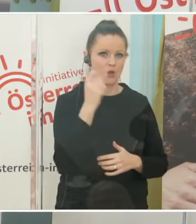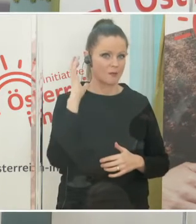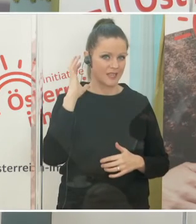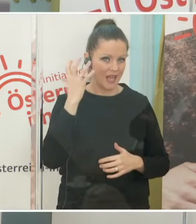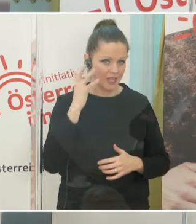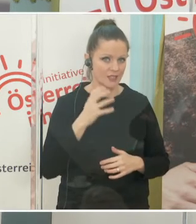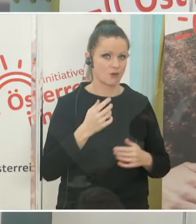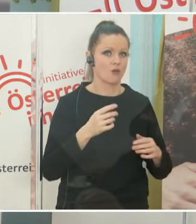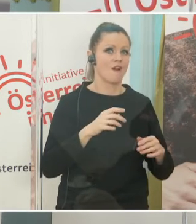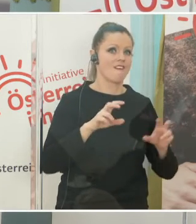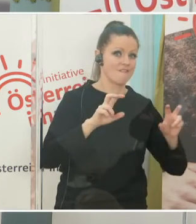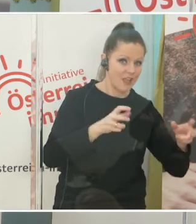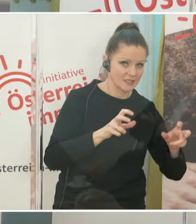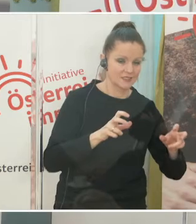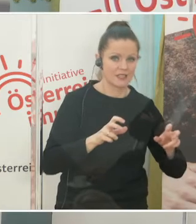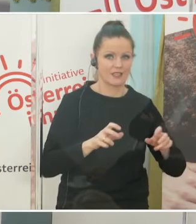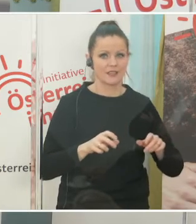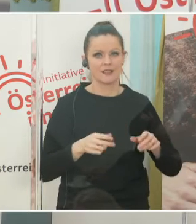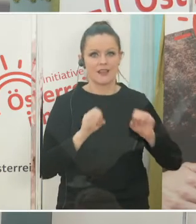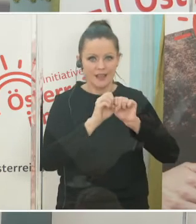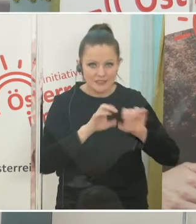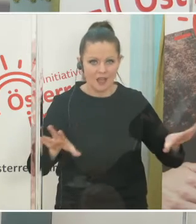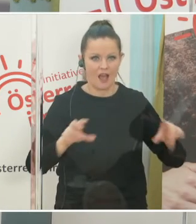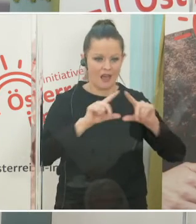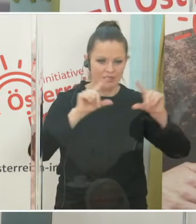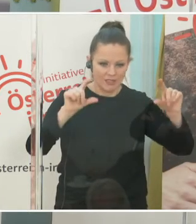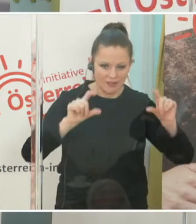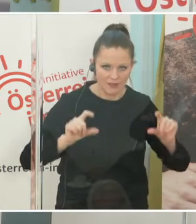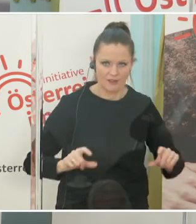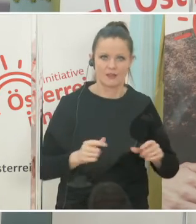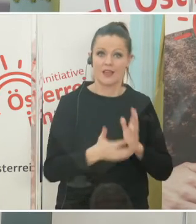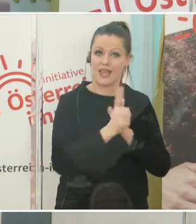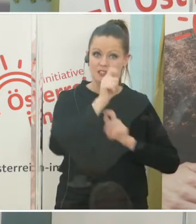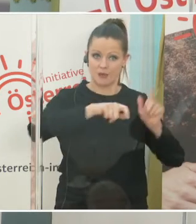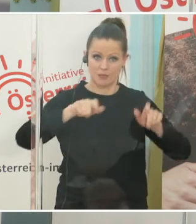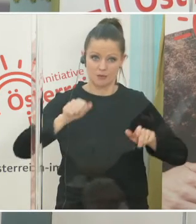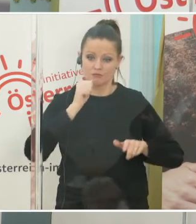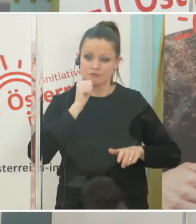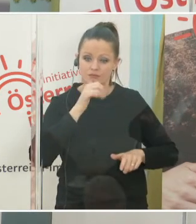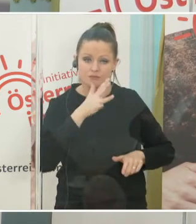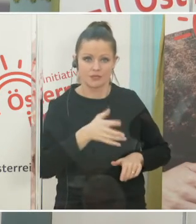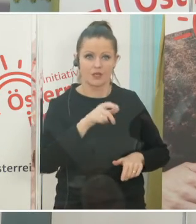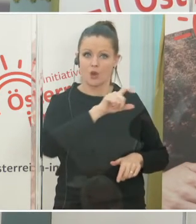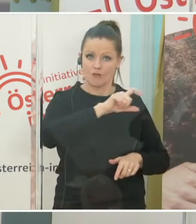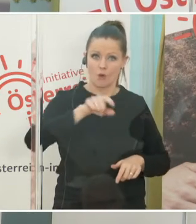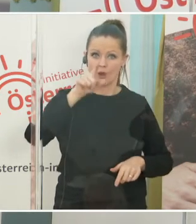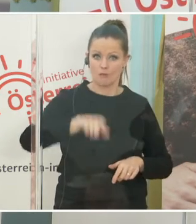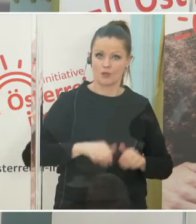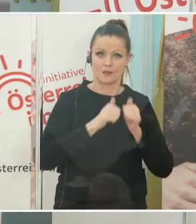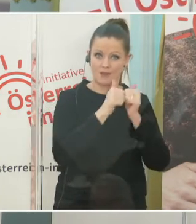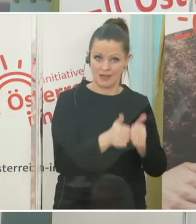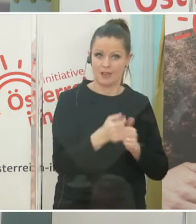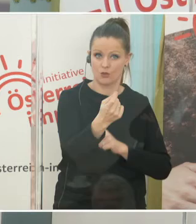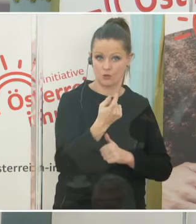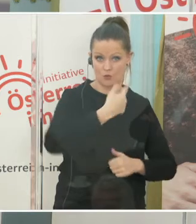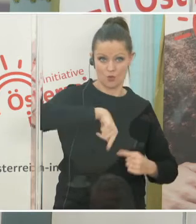Fernsehspots, Inseraten. Die Expertinnen und Experten werden sie über die nächsten Wochen und Monate begleiten, weil genau das